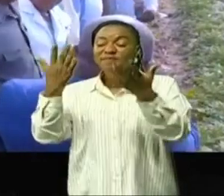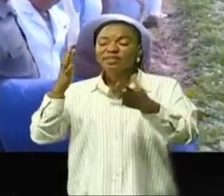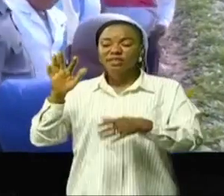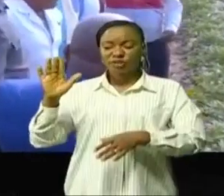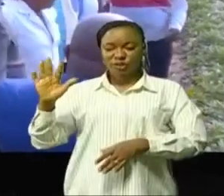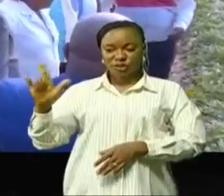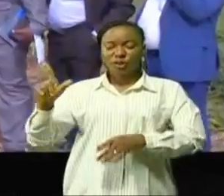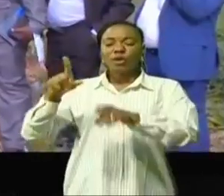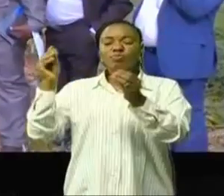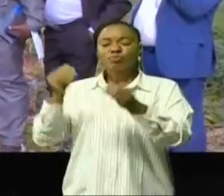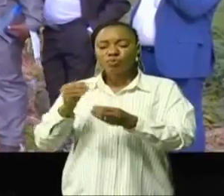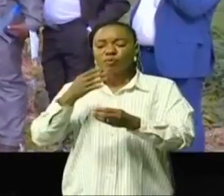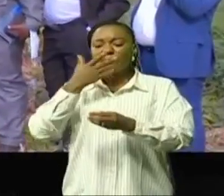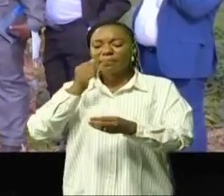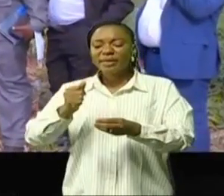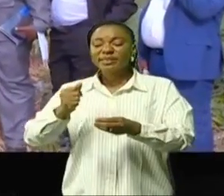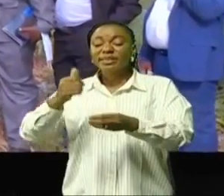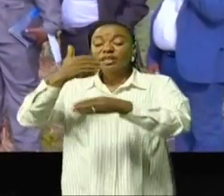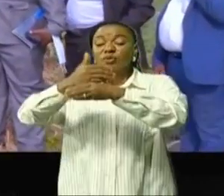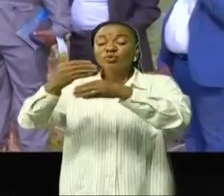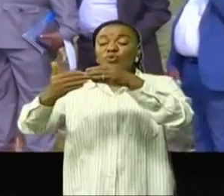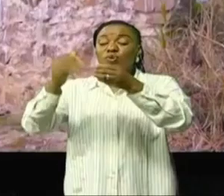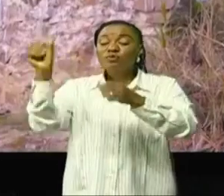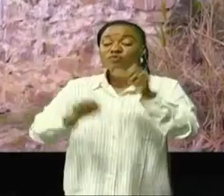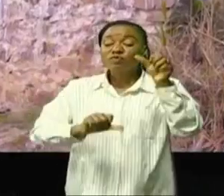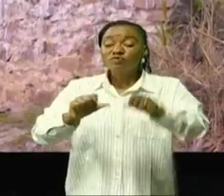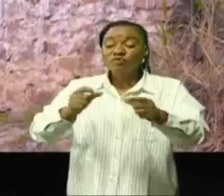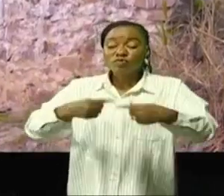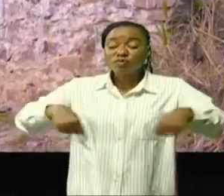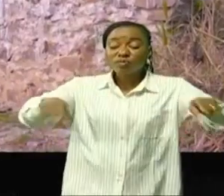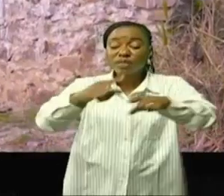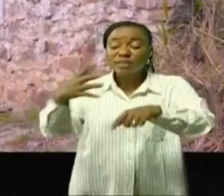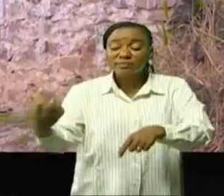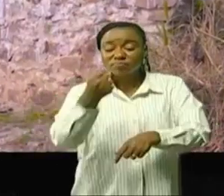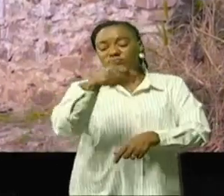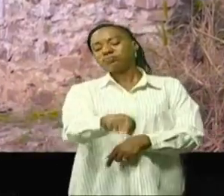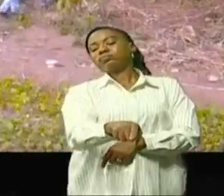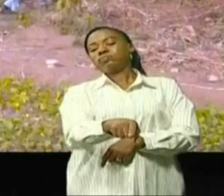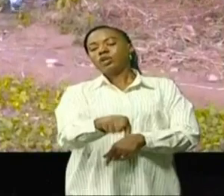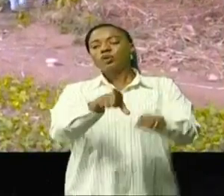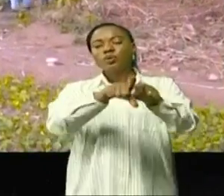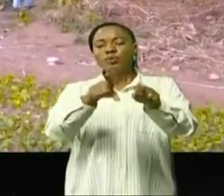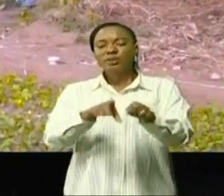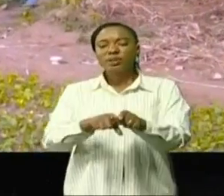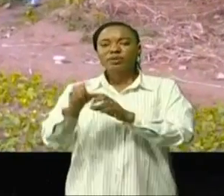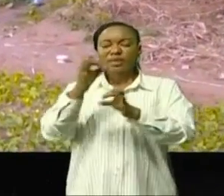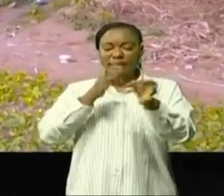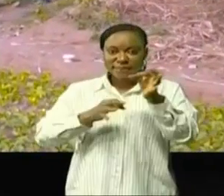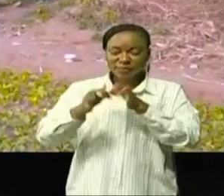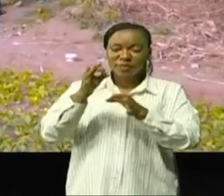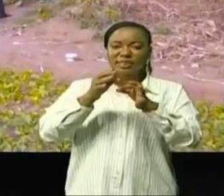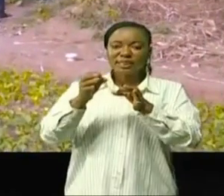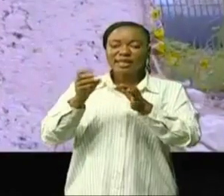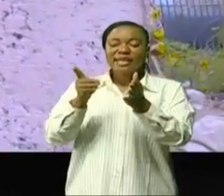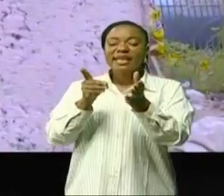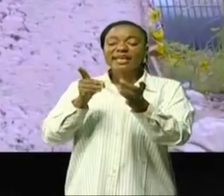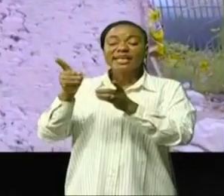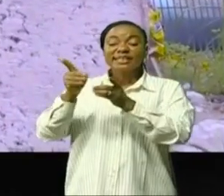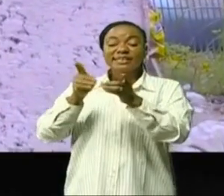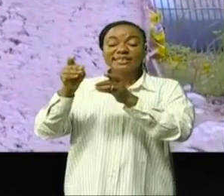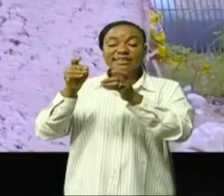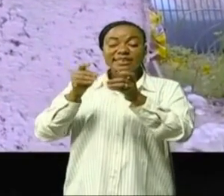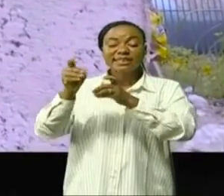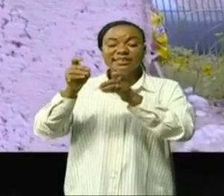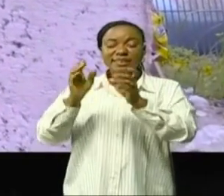à cause des constructions des édifices sur les périmètres de captage à indiquer les directeurs de la régie des eaux